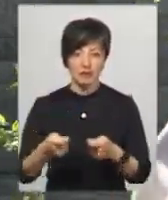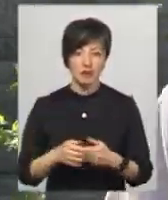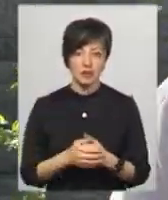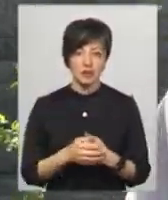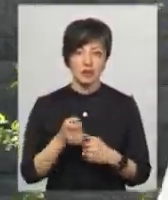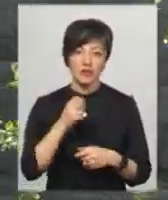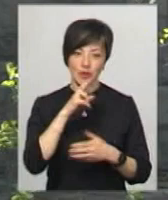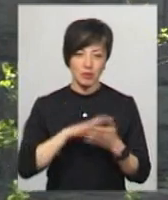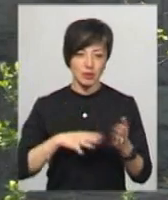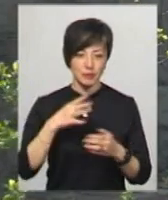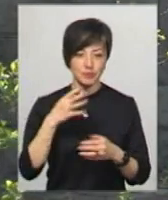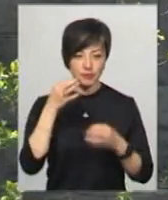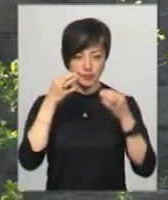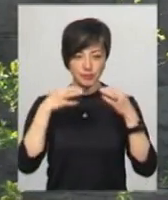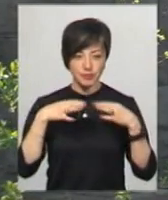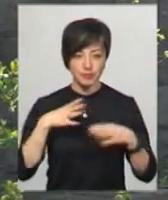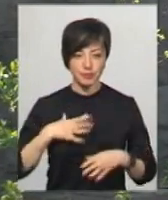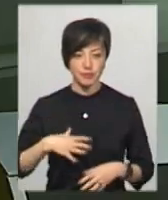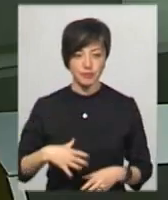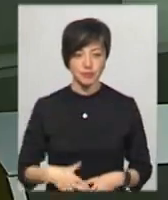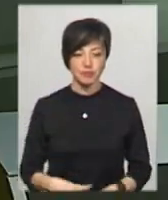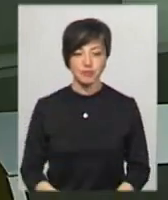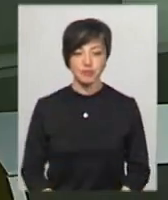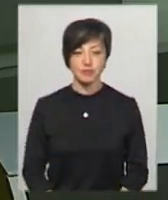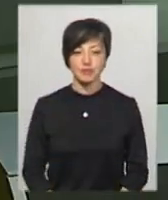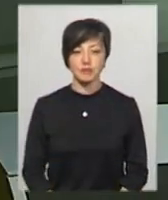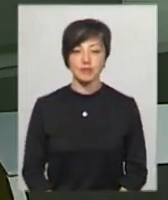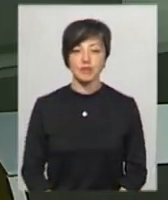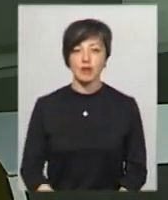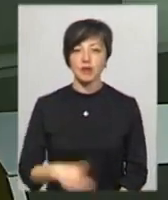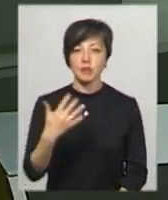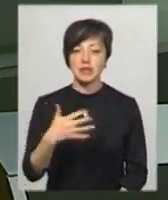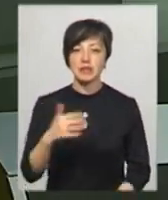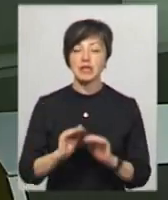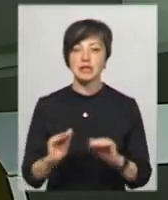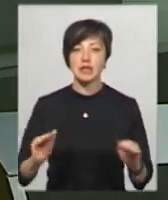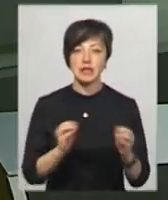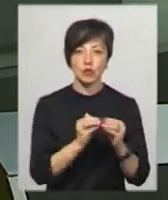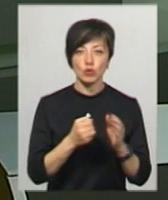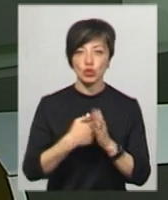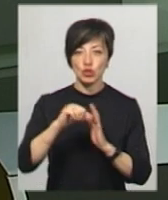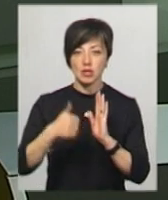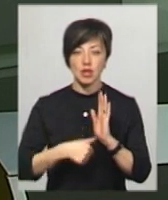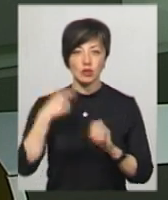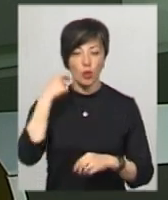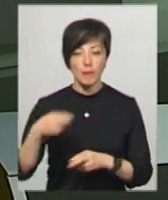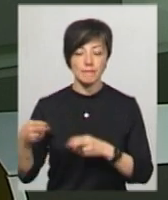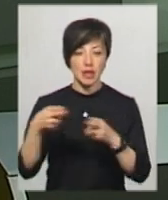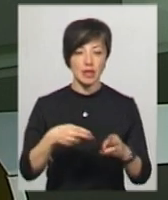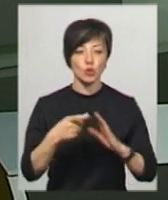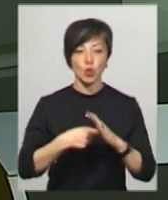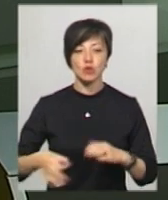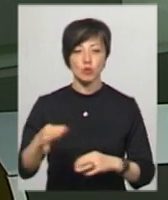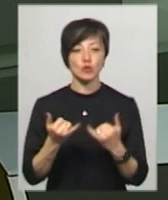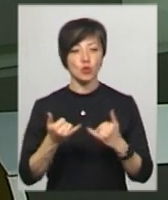Трохи вибачте, бо йде. 50 дітей віком від 10 до 16 років приїхали з Донецької